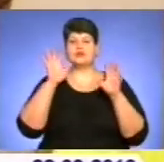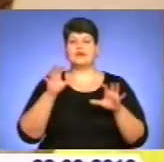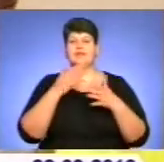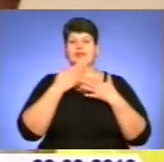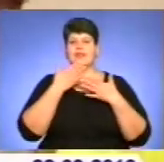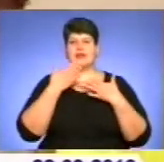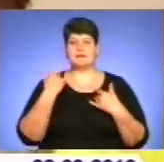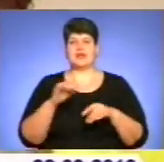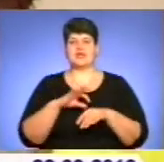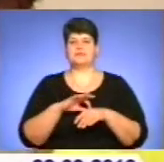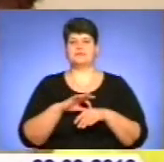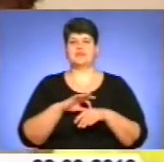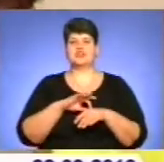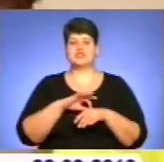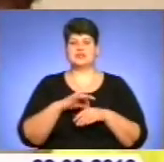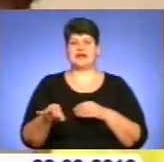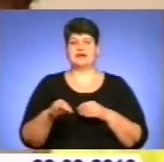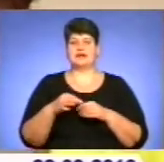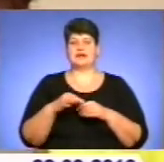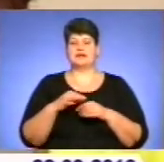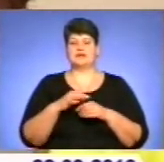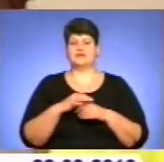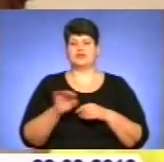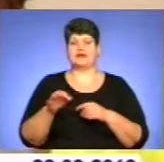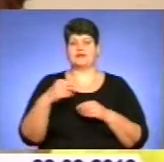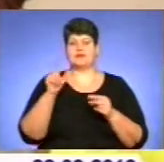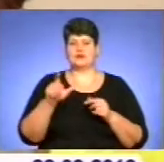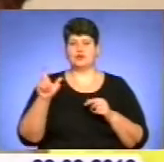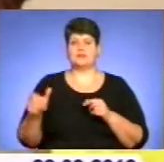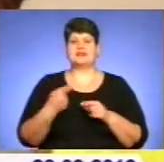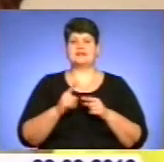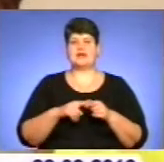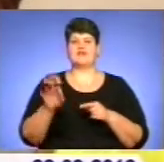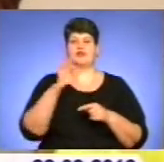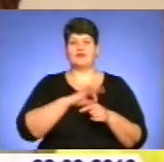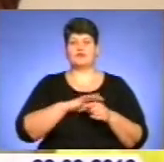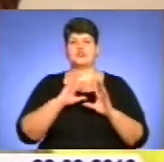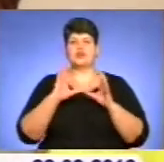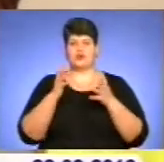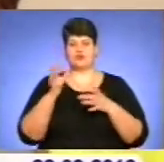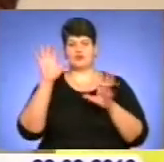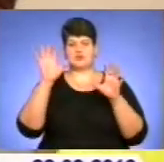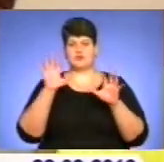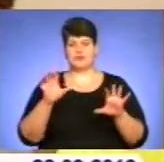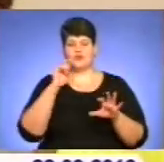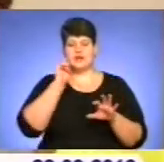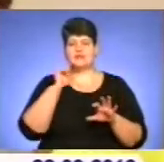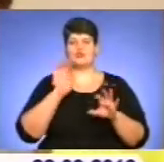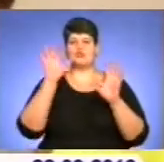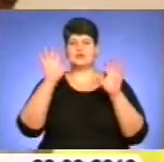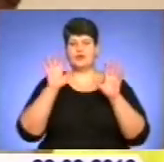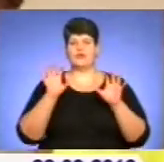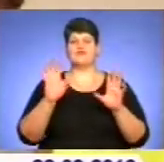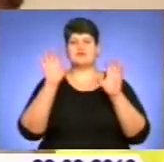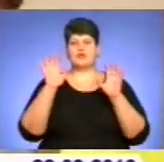терміну жертва торгівлі людьми. Це термін, який використовується в міжнародному законодавстві. В українському законодавстві і в